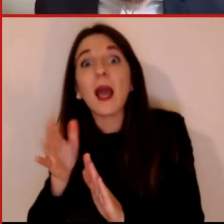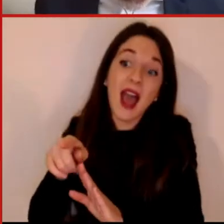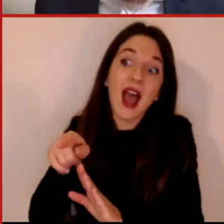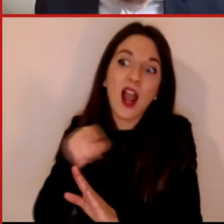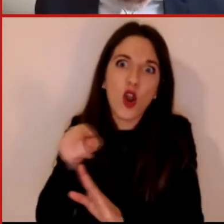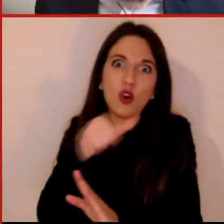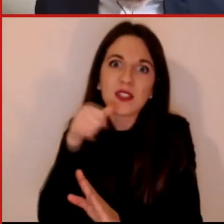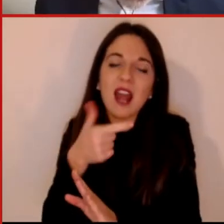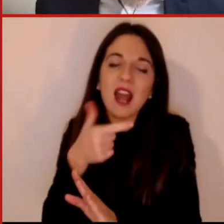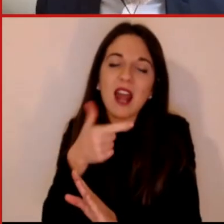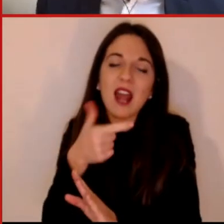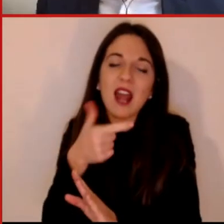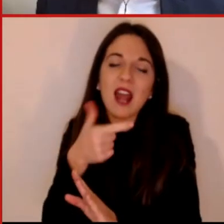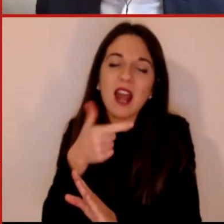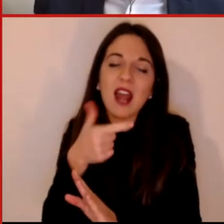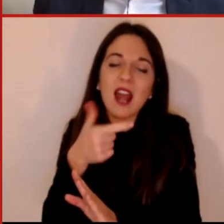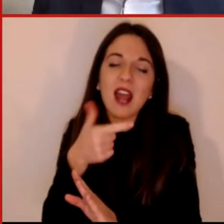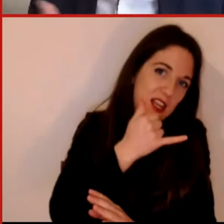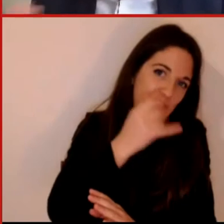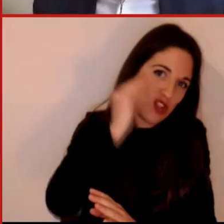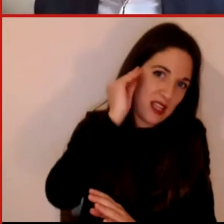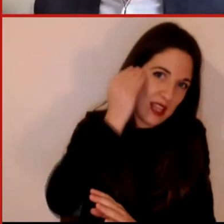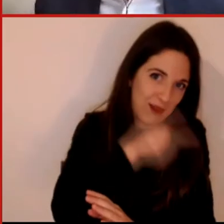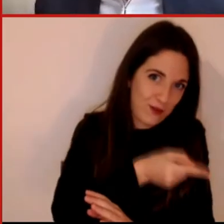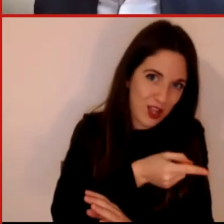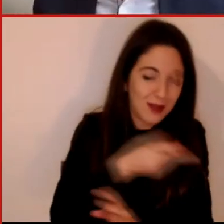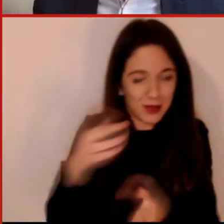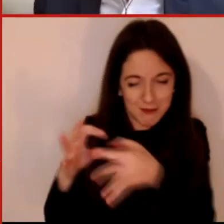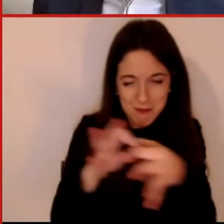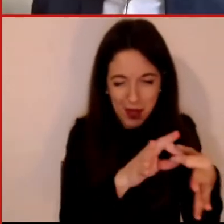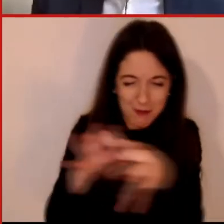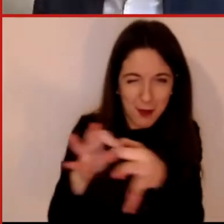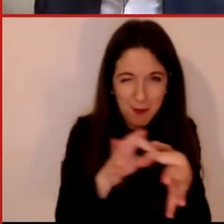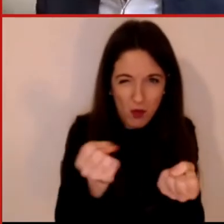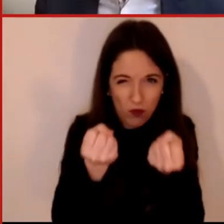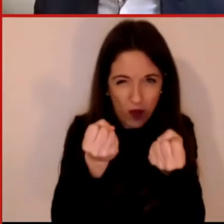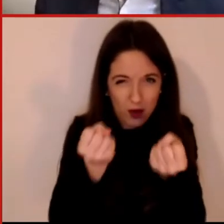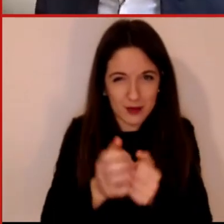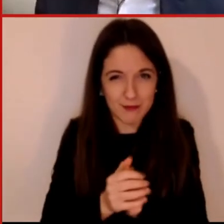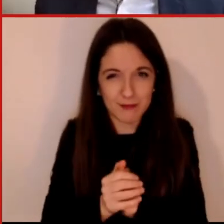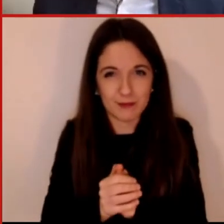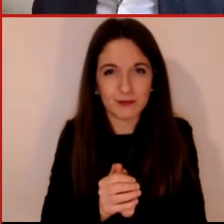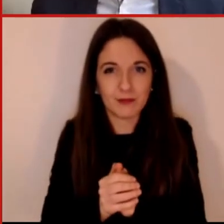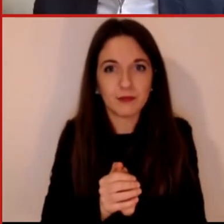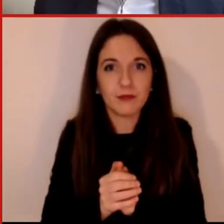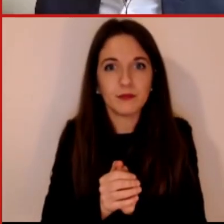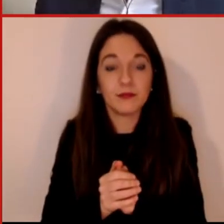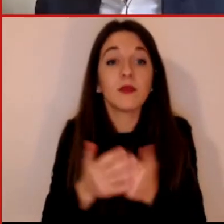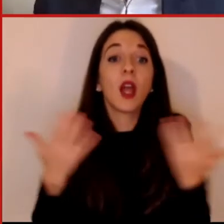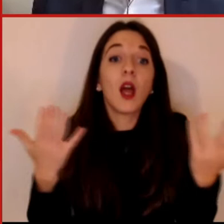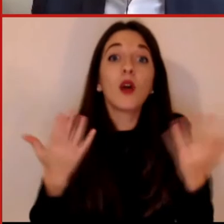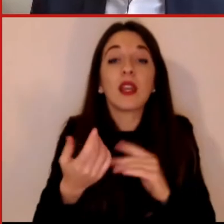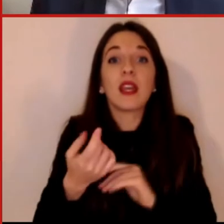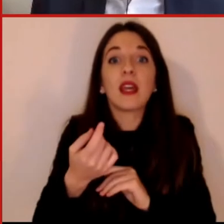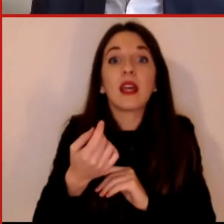realtà quello che è successo è che queste intelligenze artificiali hanno creato un mondo che ci avvolge costantemente già fin da